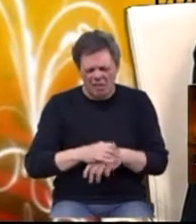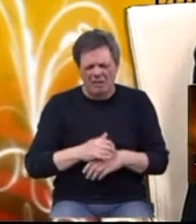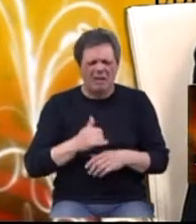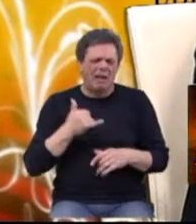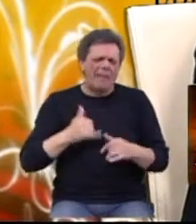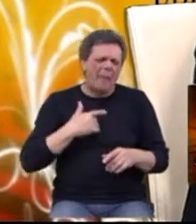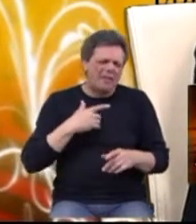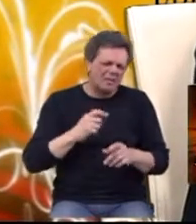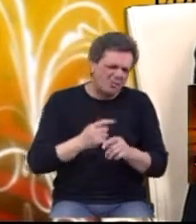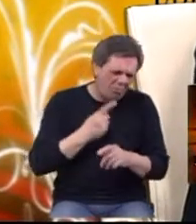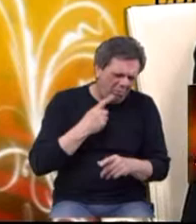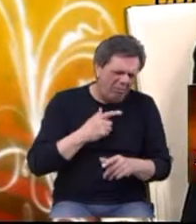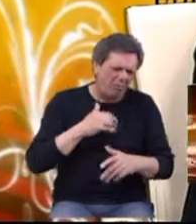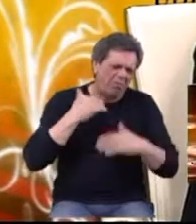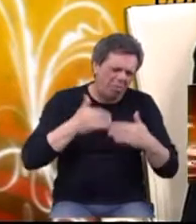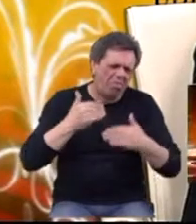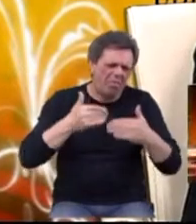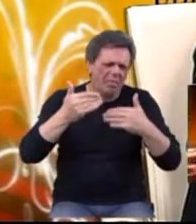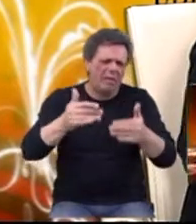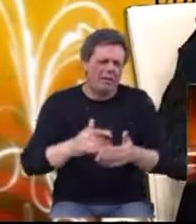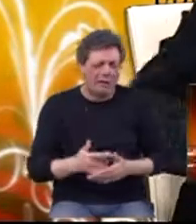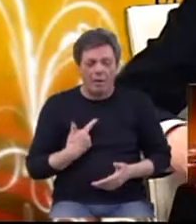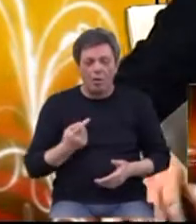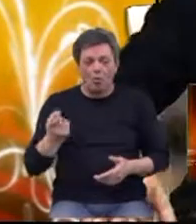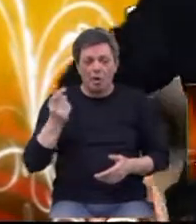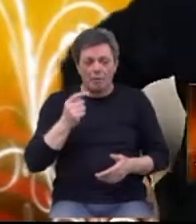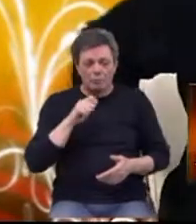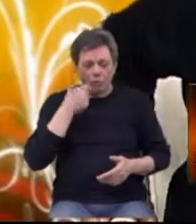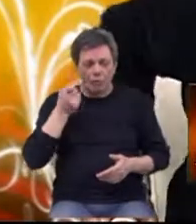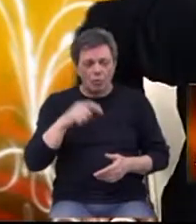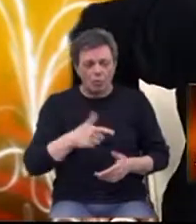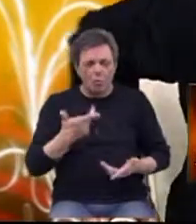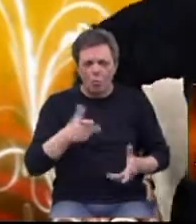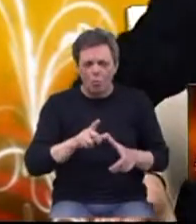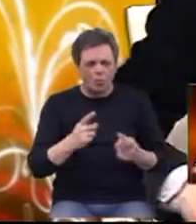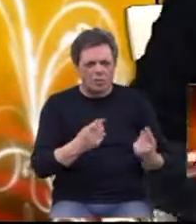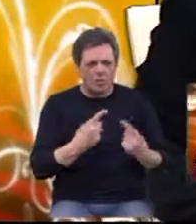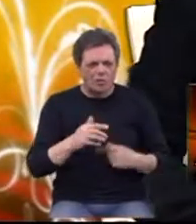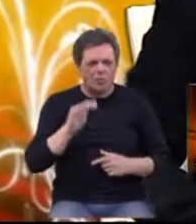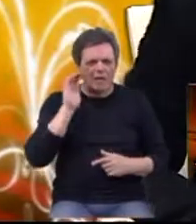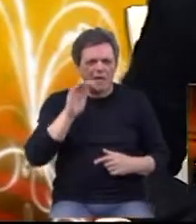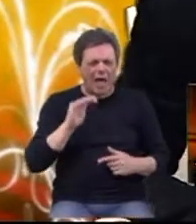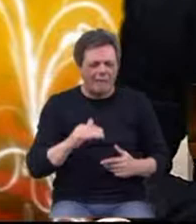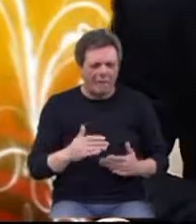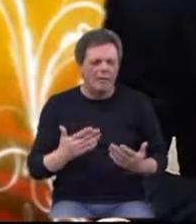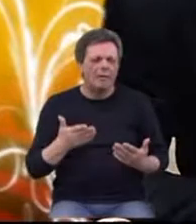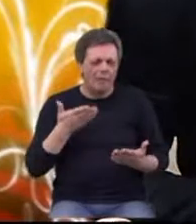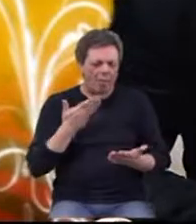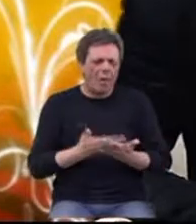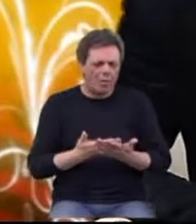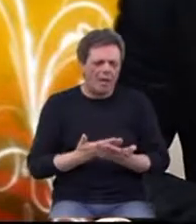sutra, pa. I onda dođu pacijenti u fazu da se jave lječnicima tek kada,